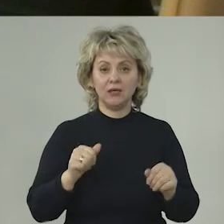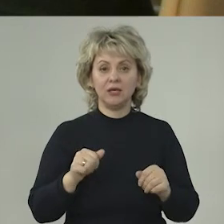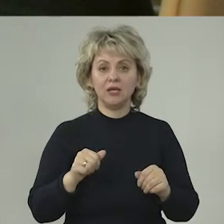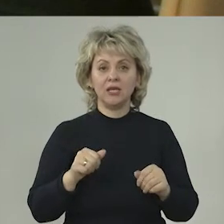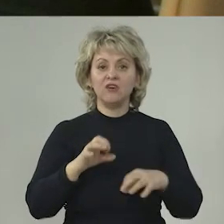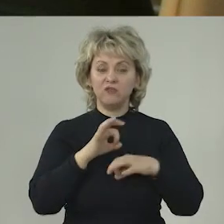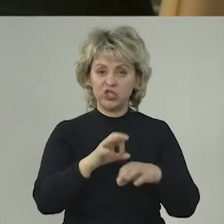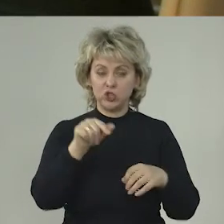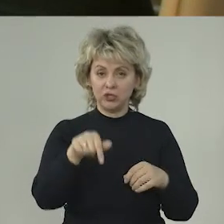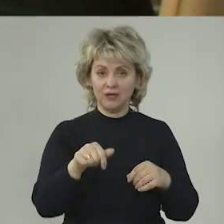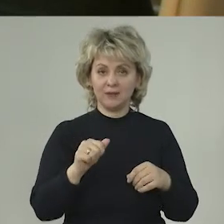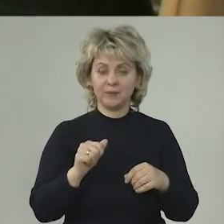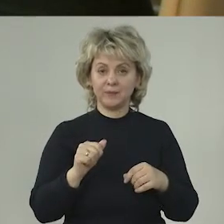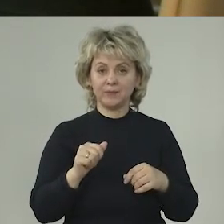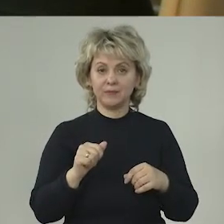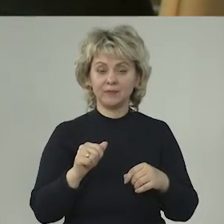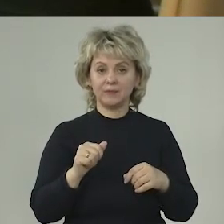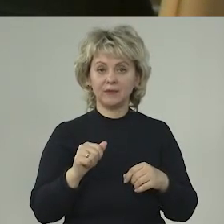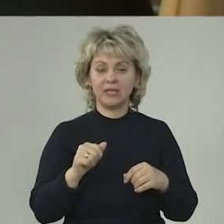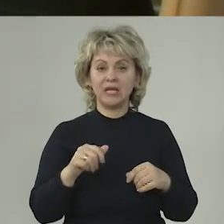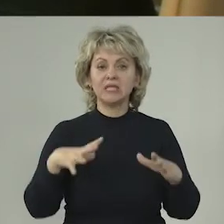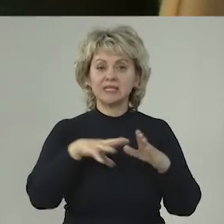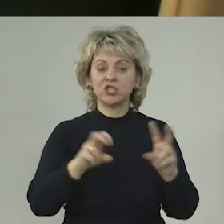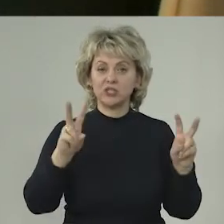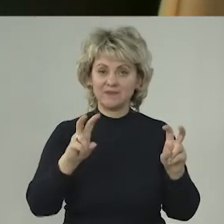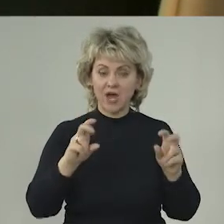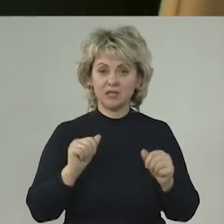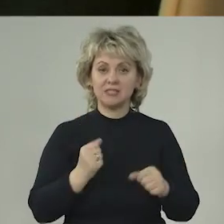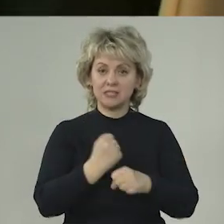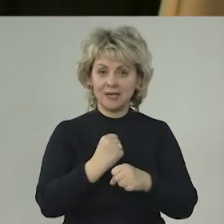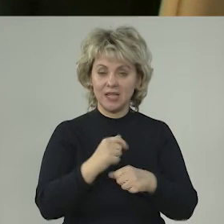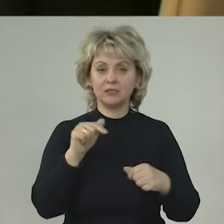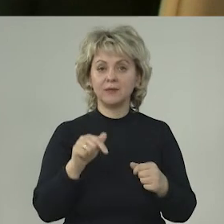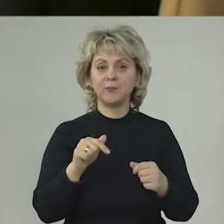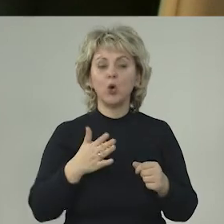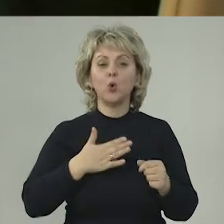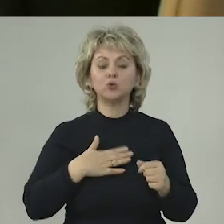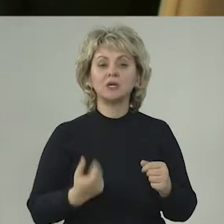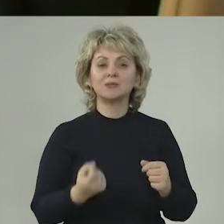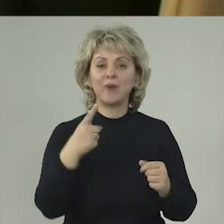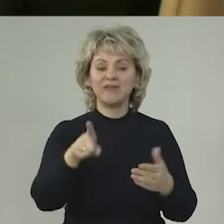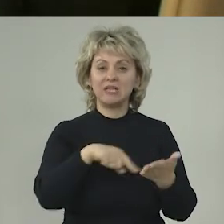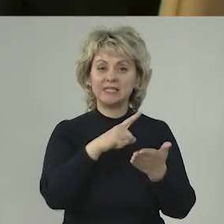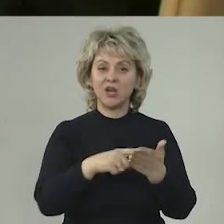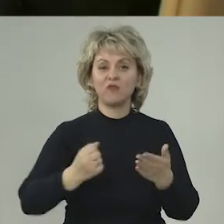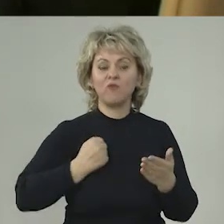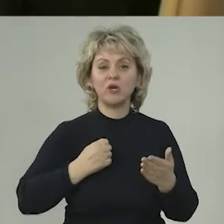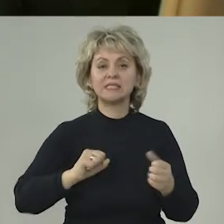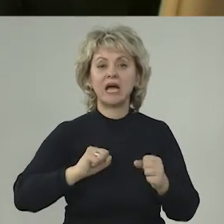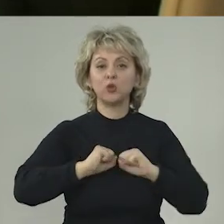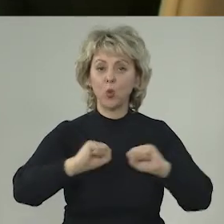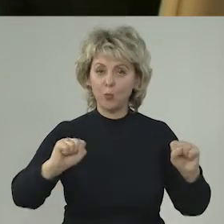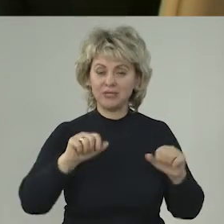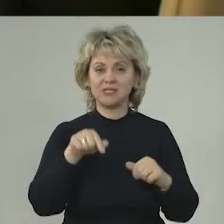введены звания. Да, у нас появились города воинской